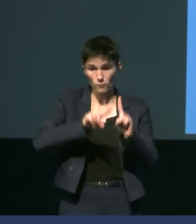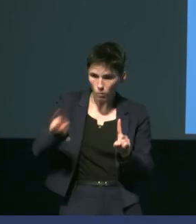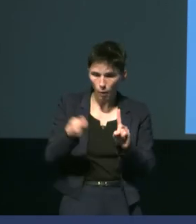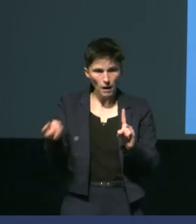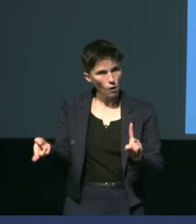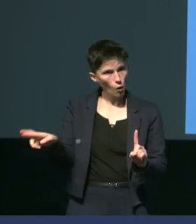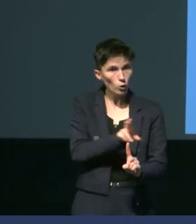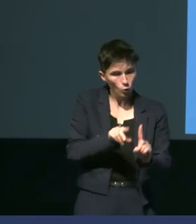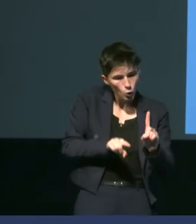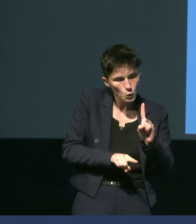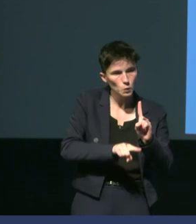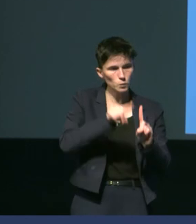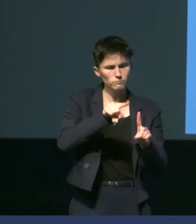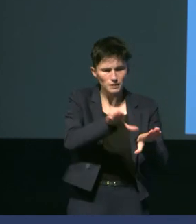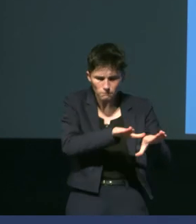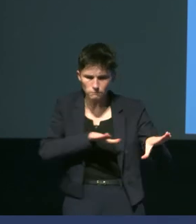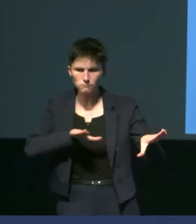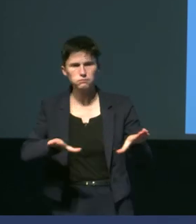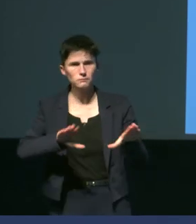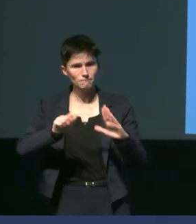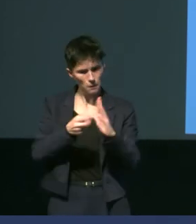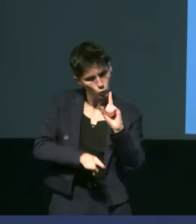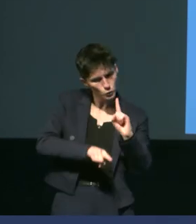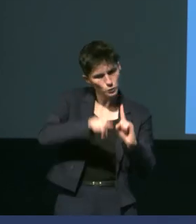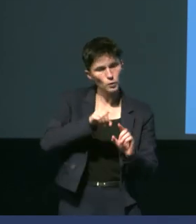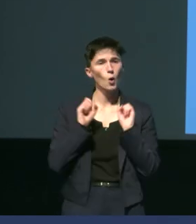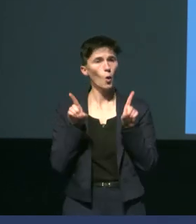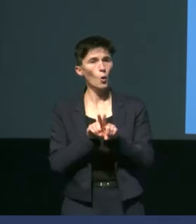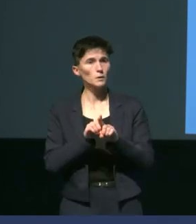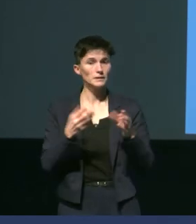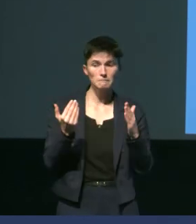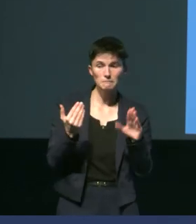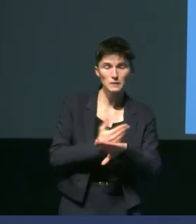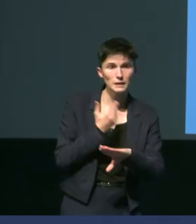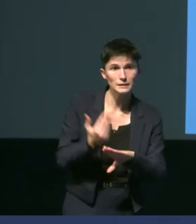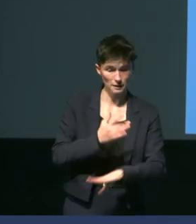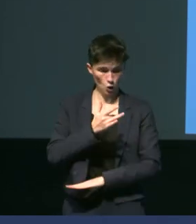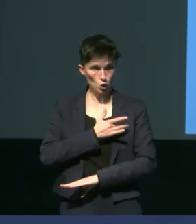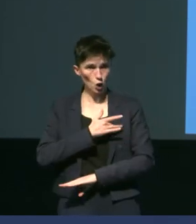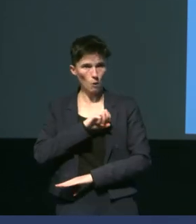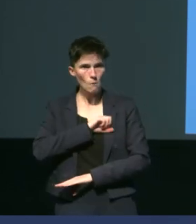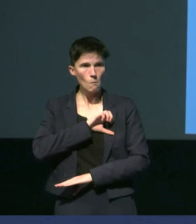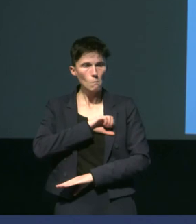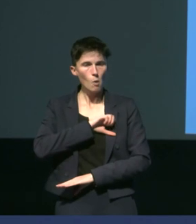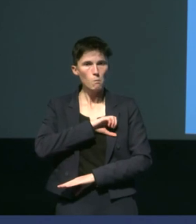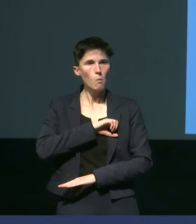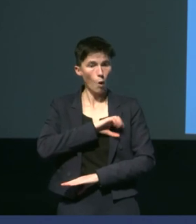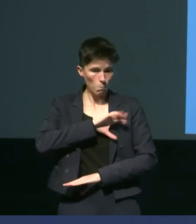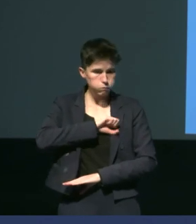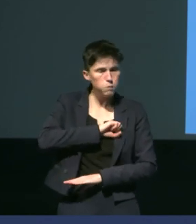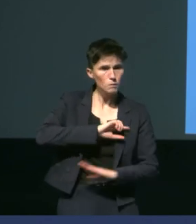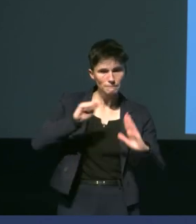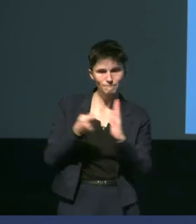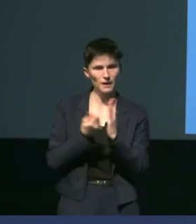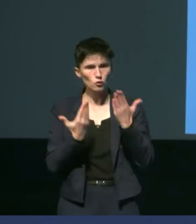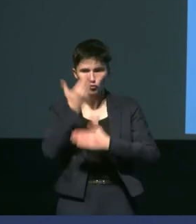en parallèle de cette réaugmentation on va également avoir une augmentation de la fréquence cardiaque c'est à dire qu'on est ici à la fin de la